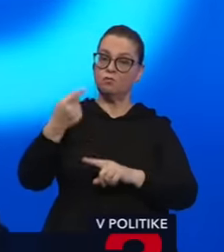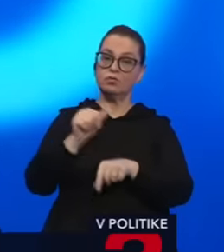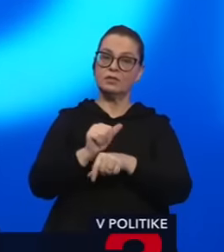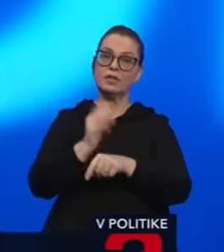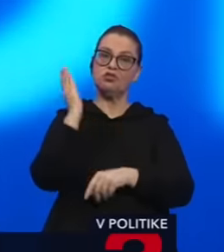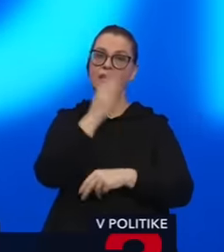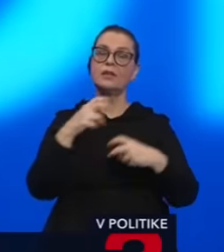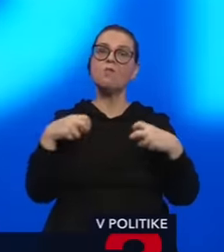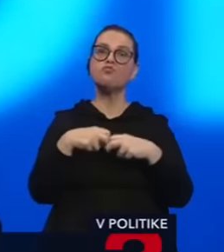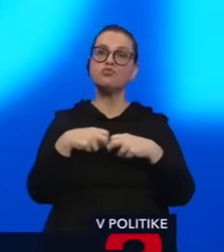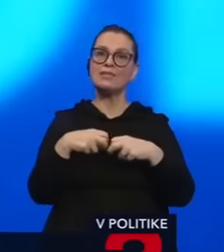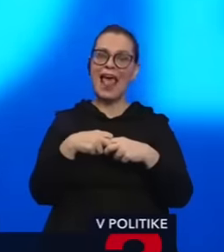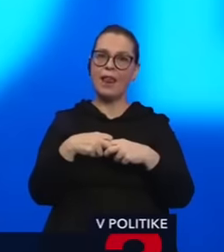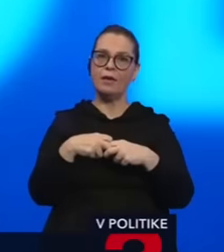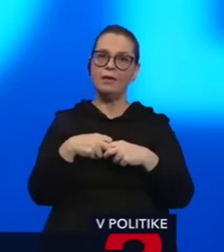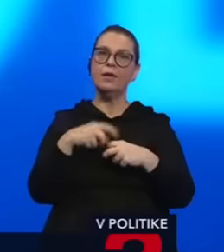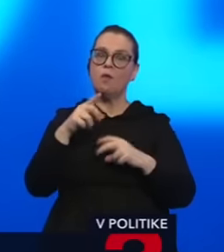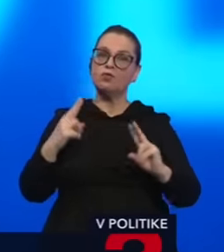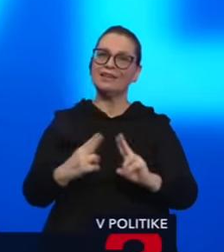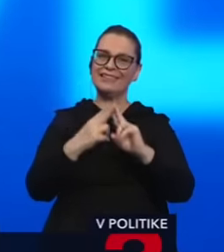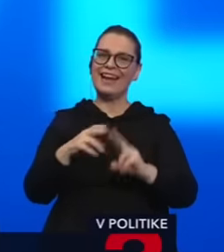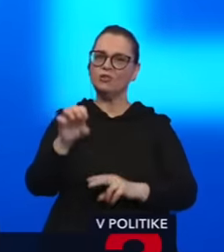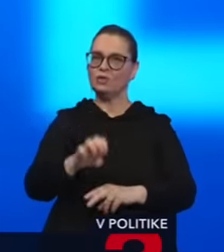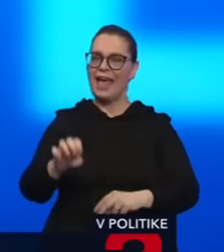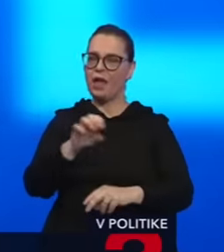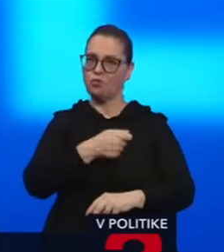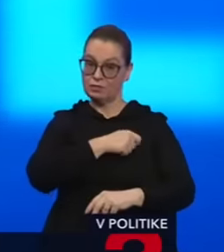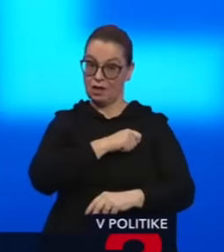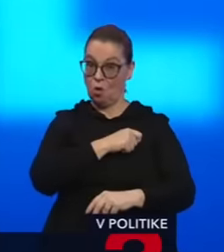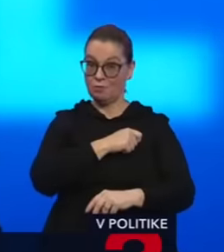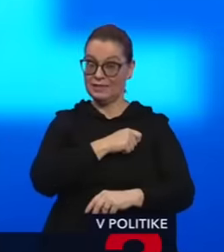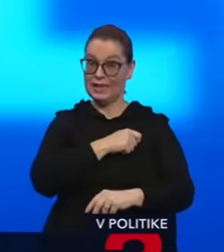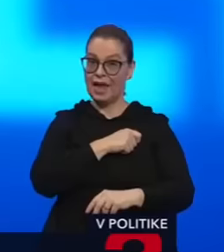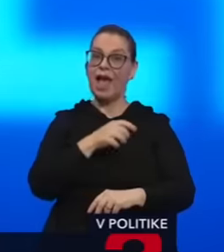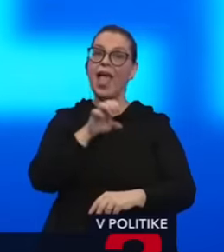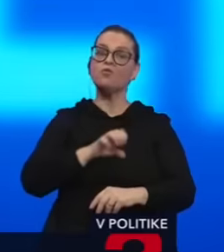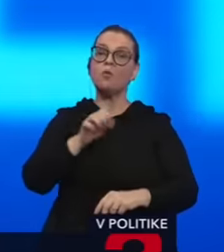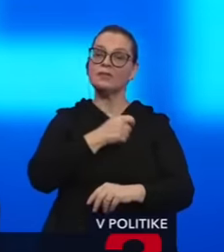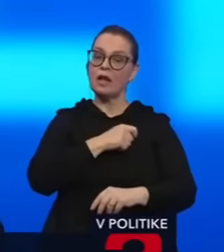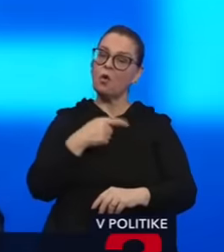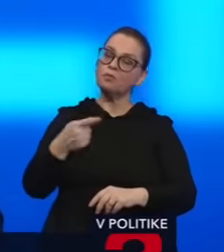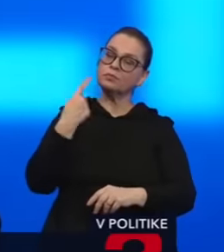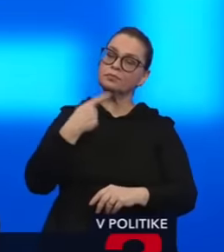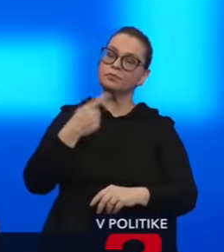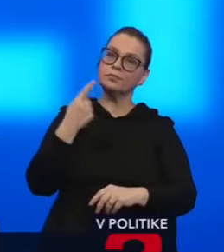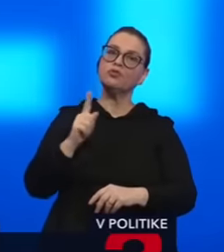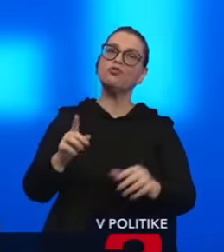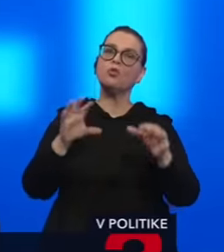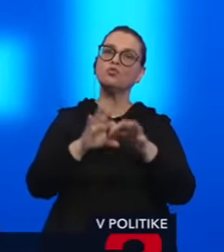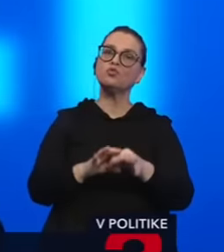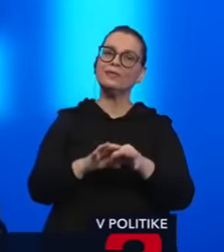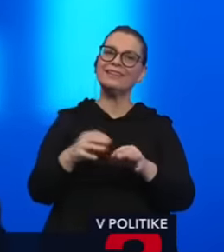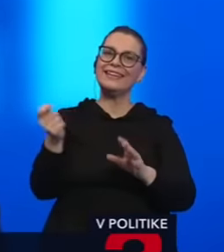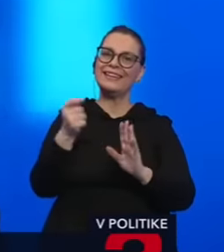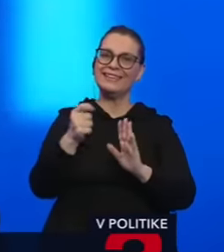týždeň do Bruselu. Očakáva sa teda aj nejaké stretnutie s Európskou komisiou, ktorá mu má dať stanovisko k novele trestného